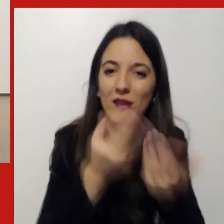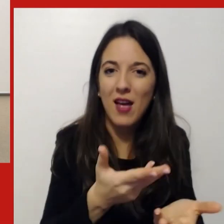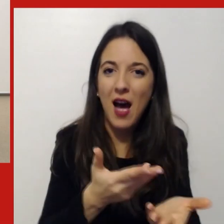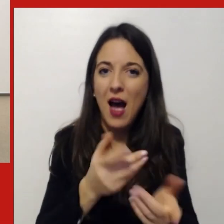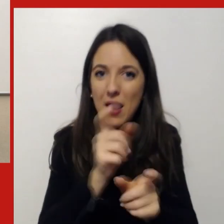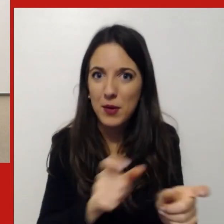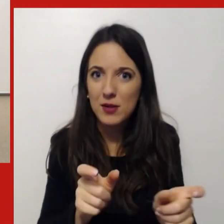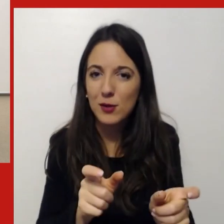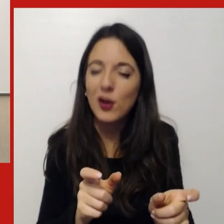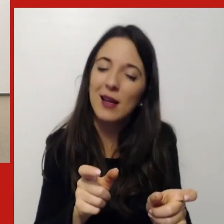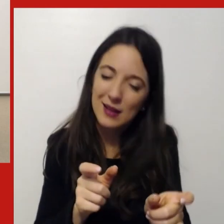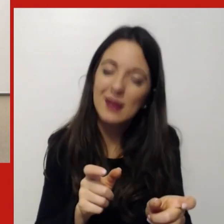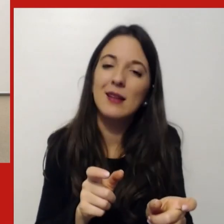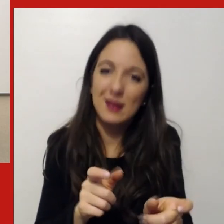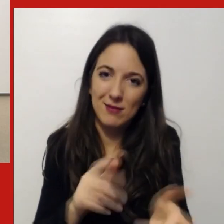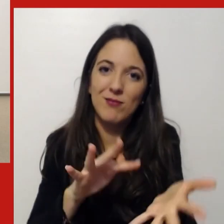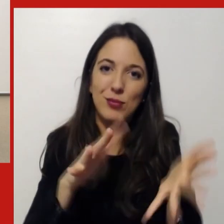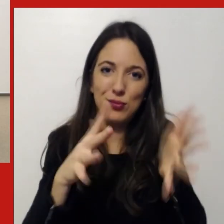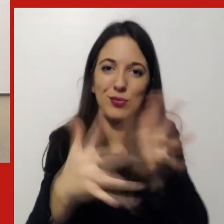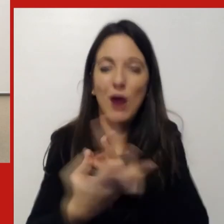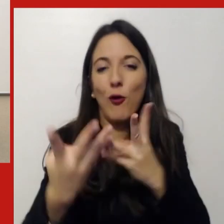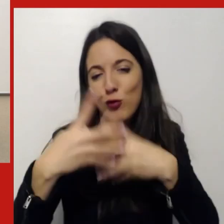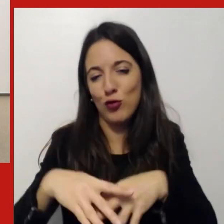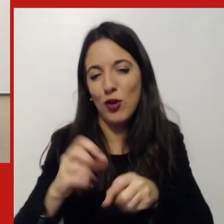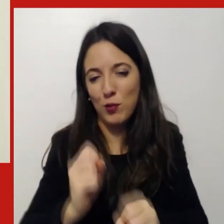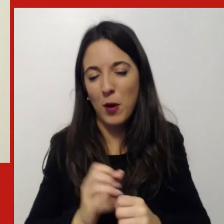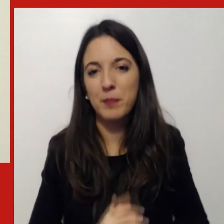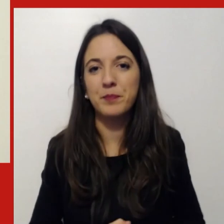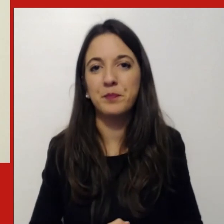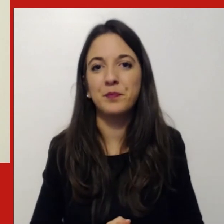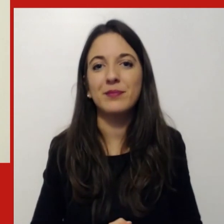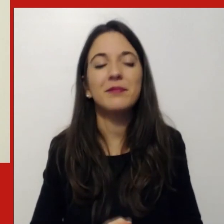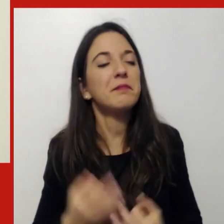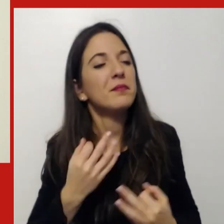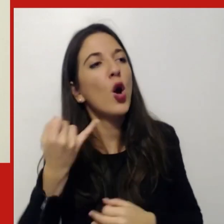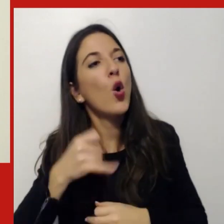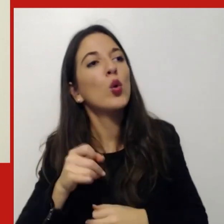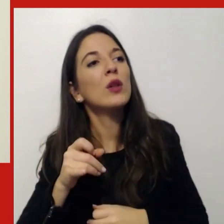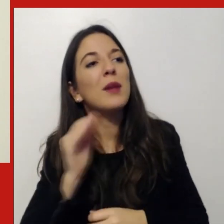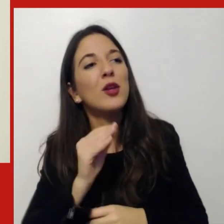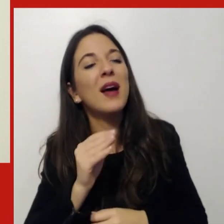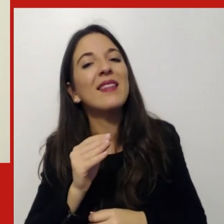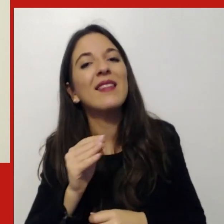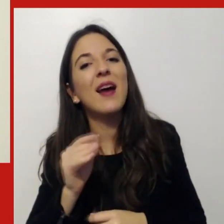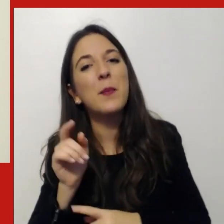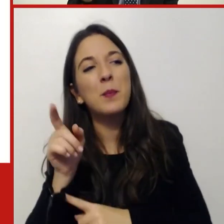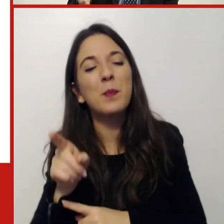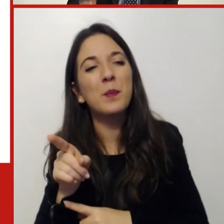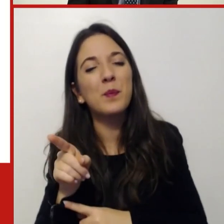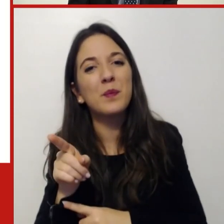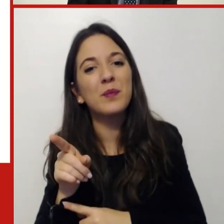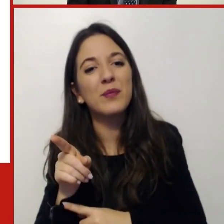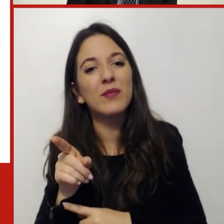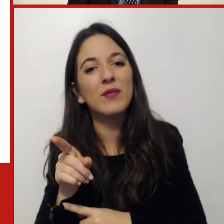la prossima domanda perché ha un concetto molto interessante secondo me che è quello dell'identikit dello smart worker la domanda appunto è il nuovo